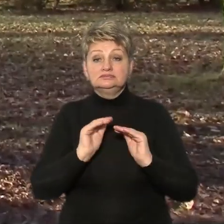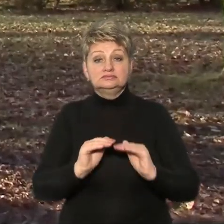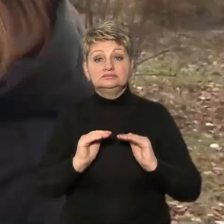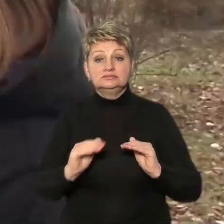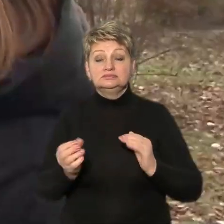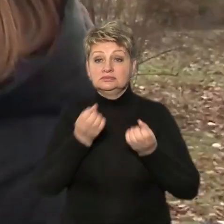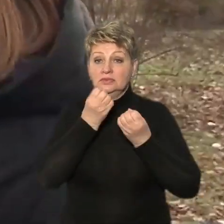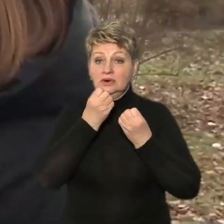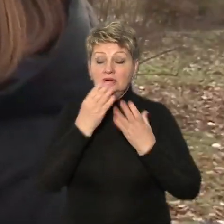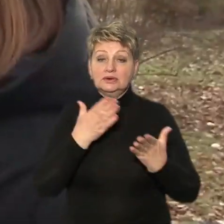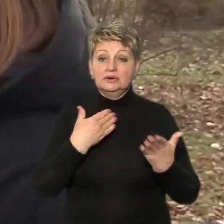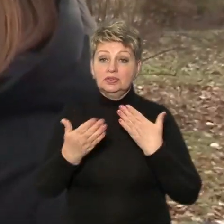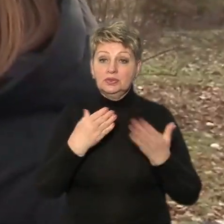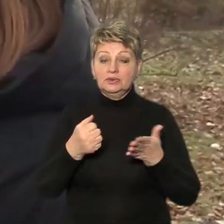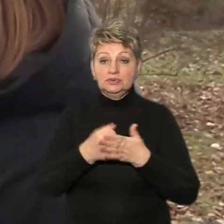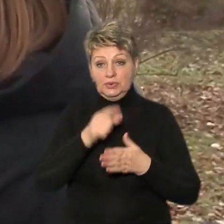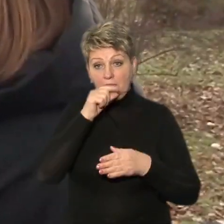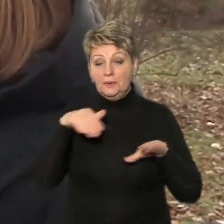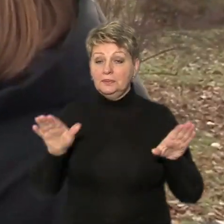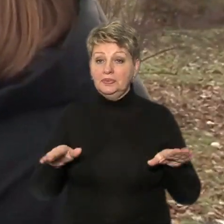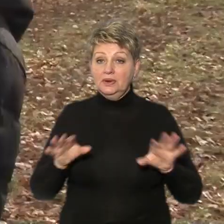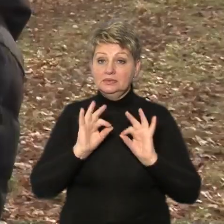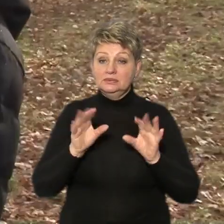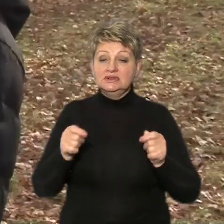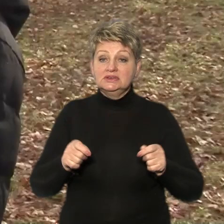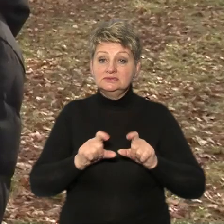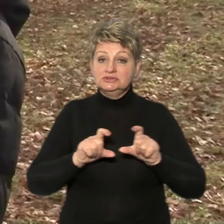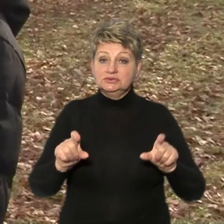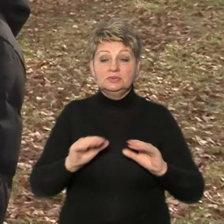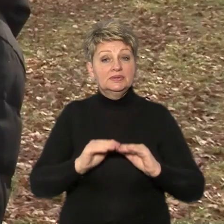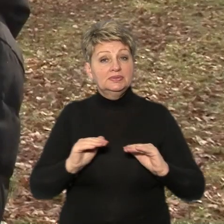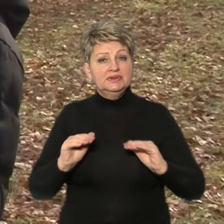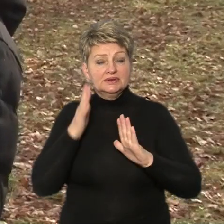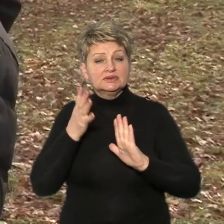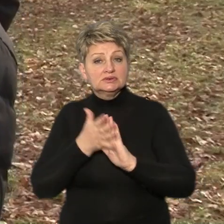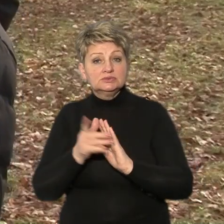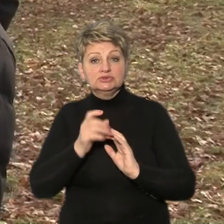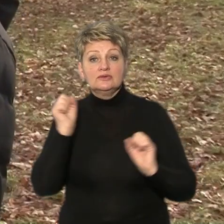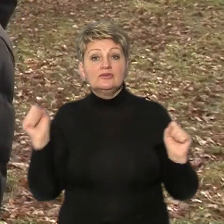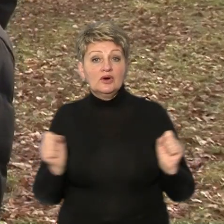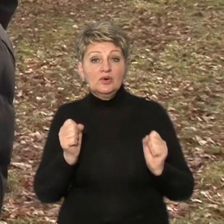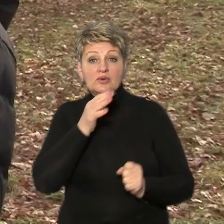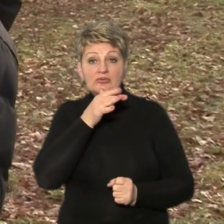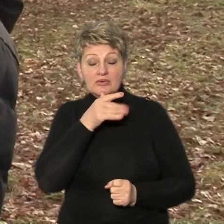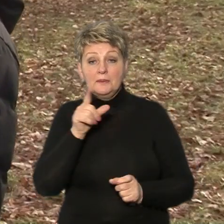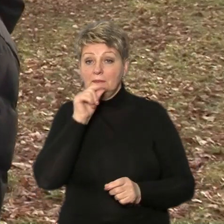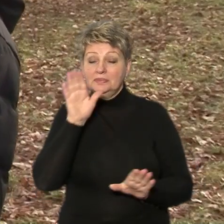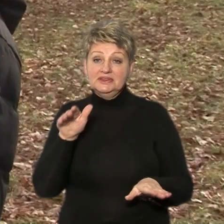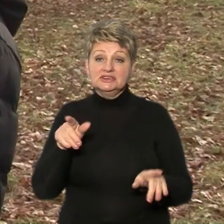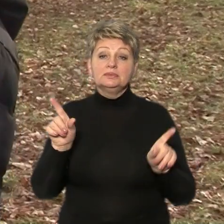птахів, пояснює завідувачка школи Тетяна Мельник. Тому що дітки розуміють, що в холодну пору року пташкам треба також